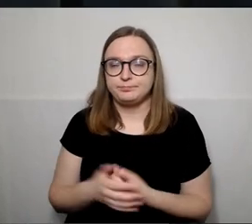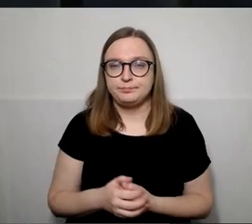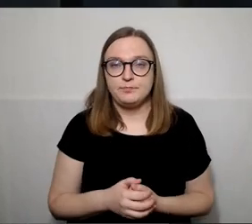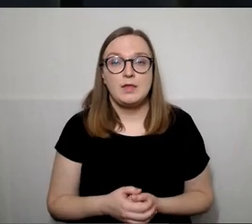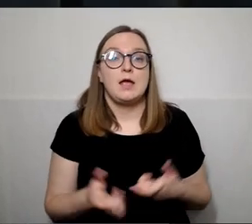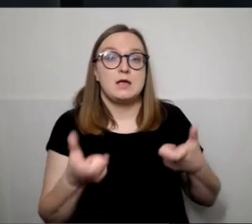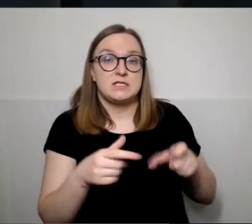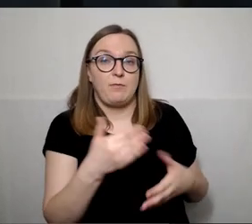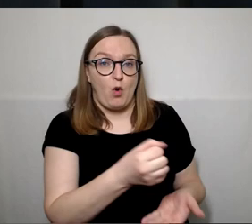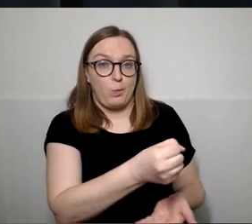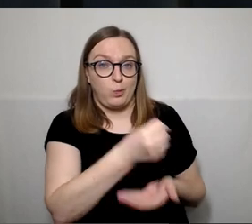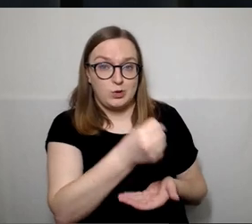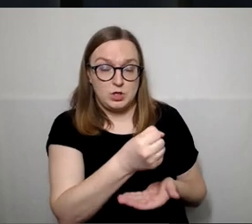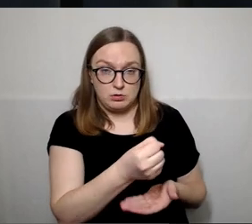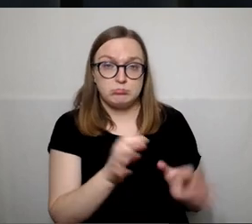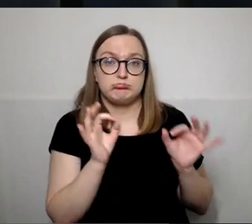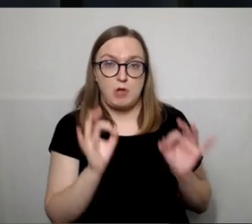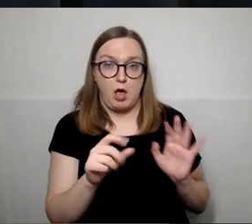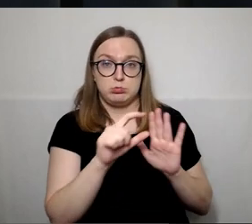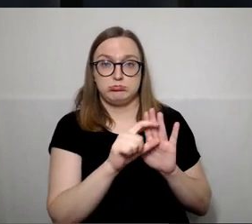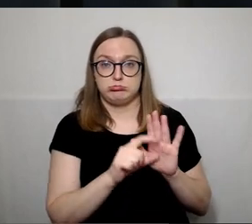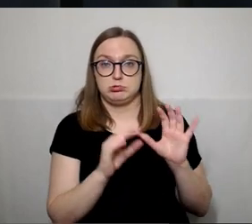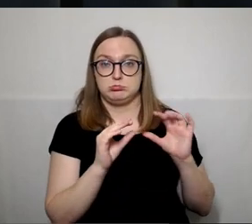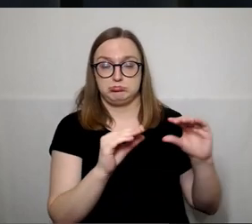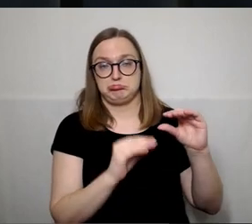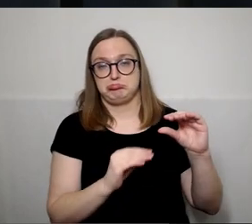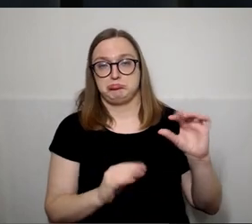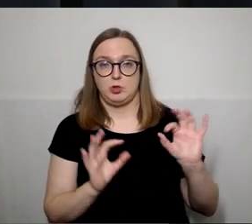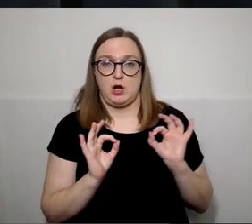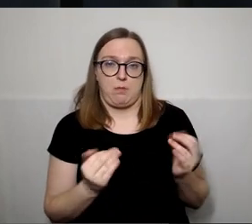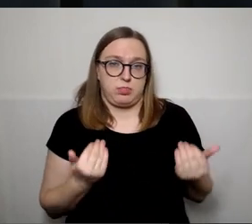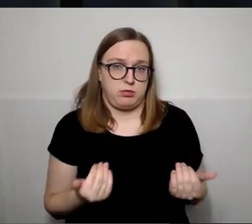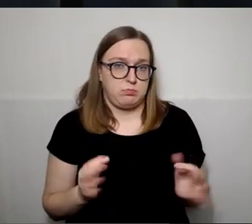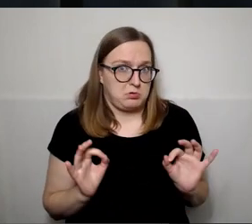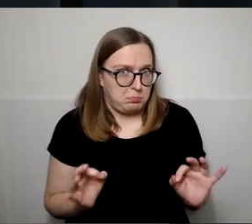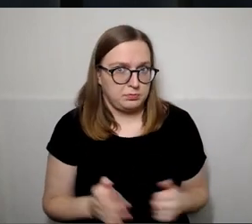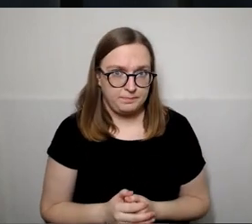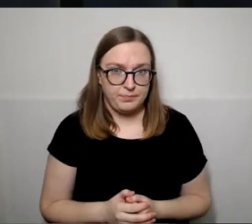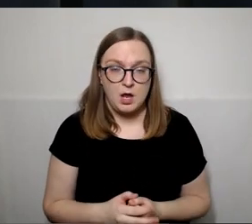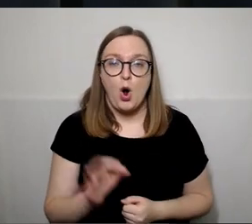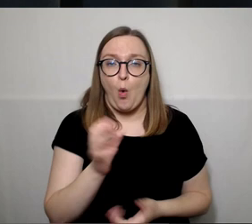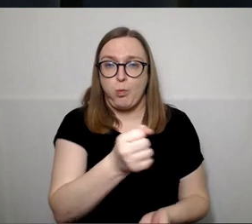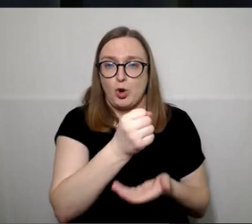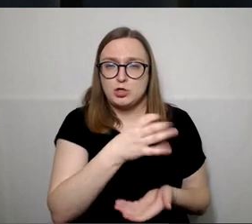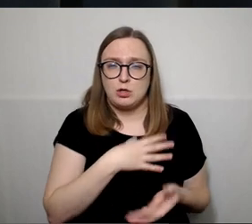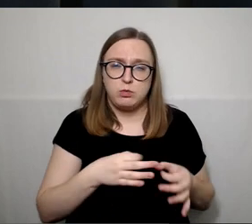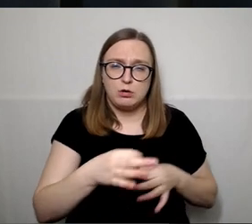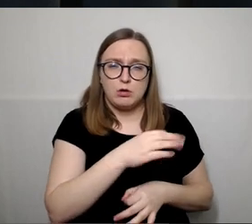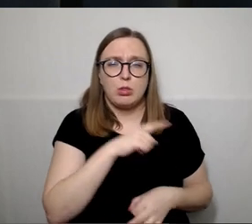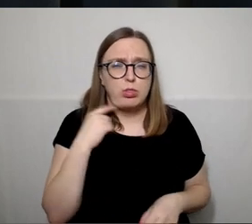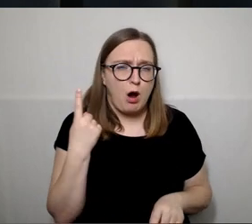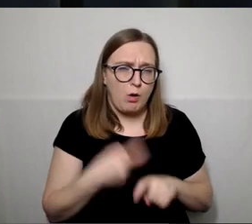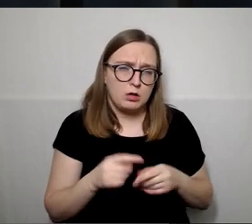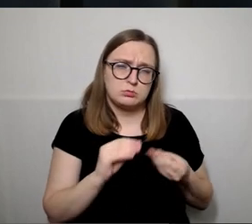biudžetas yra tinkamai susteguotas ir jis buvo aptariamas ne vieną kartą,